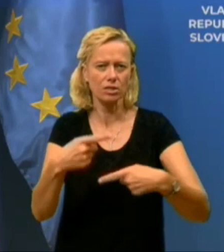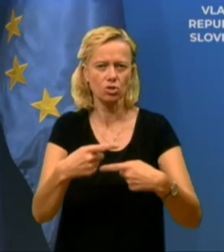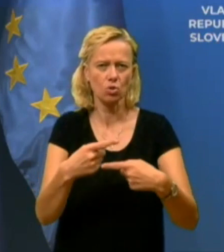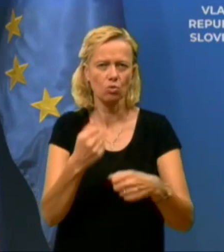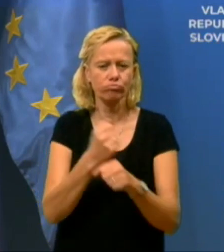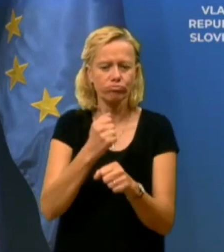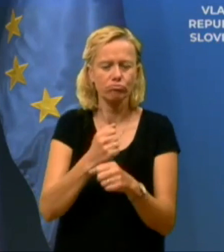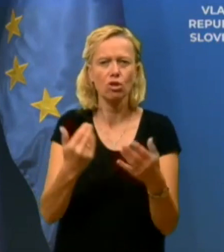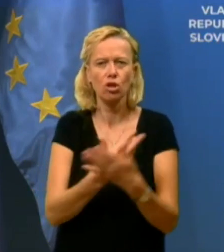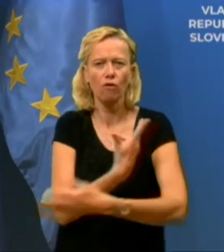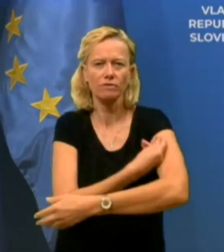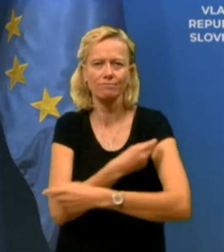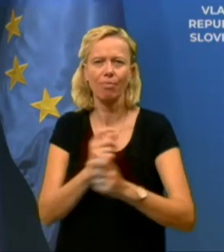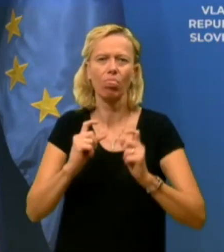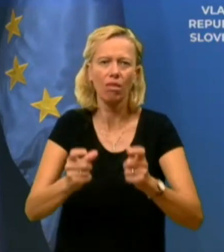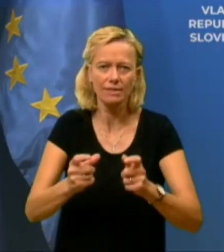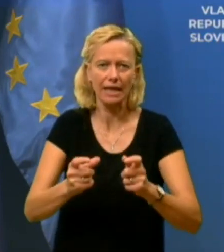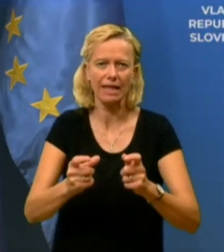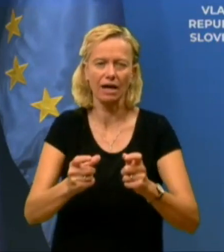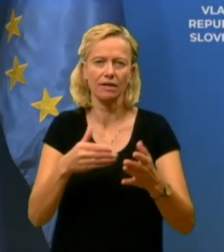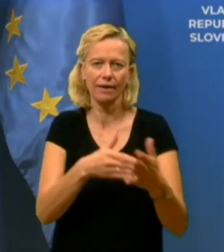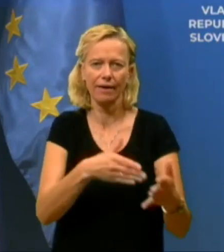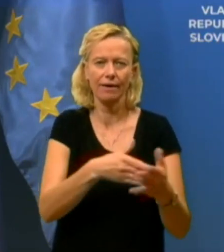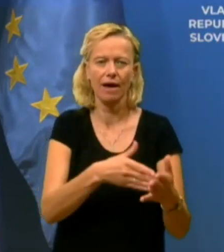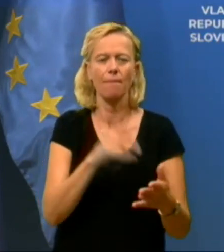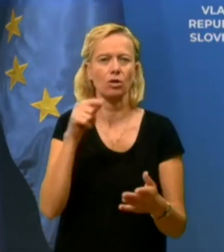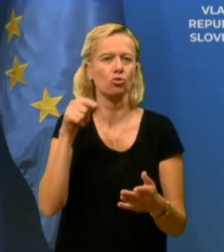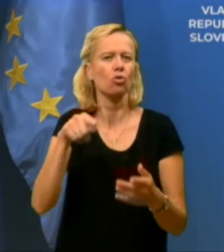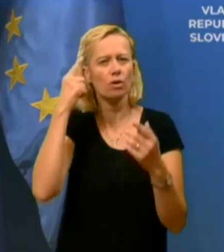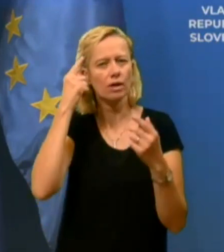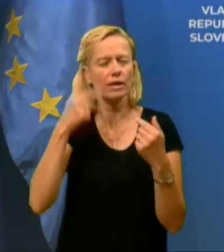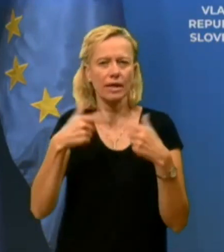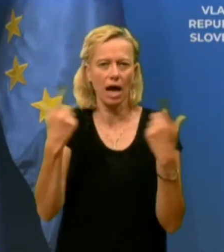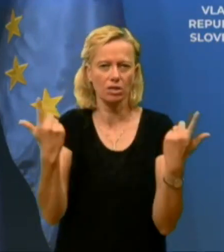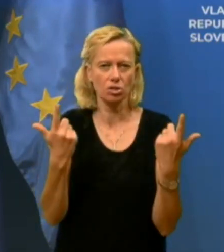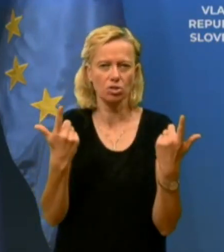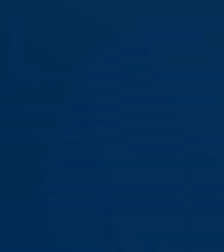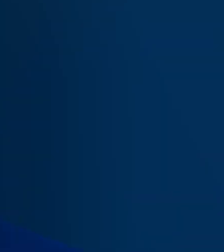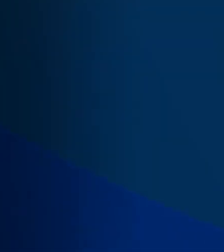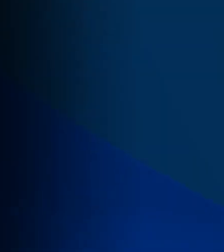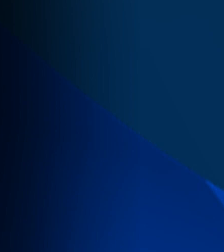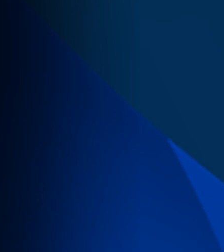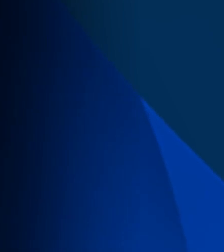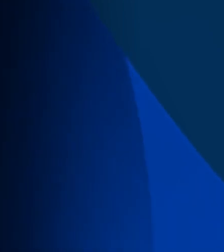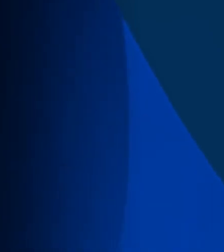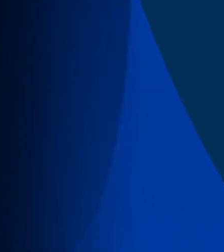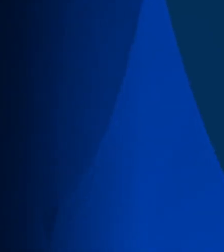novega cepiva zatakne, ampak je prav, da je to jasno in transparentno skomunicirano. To pomeni, da imamo varnost.